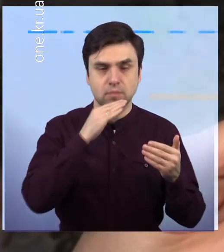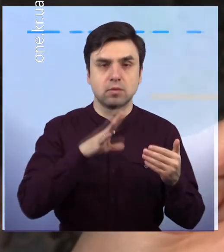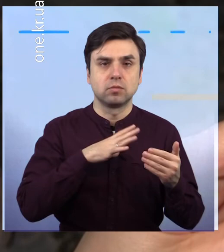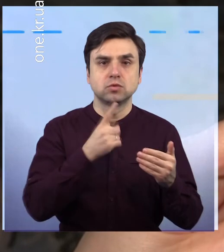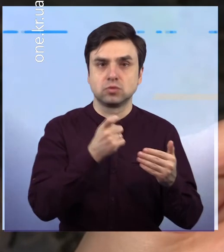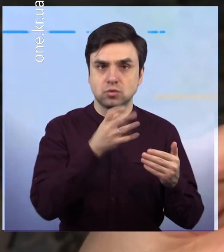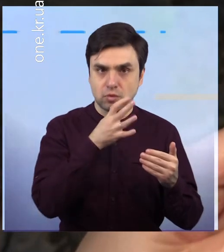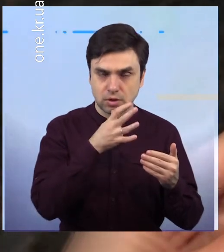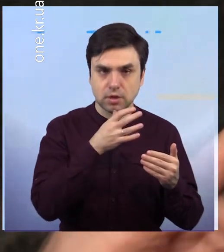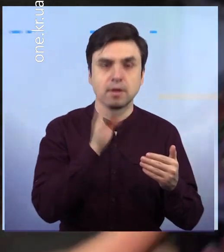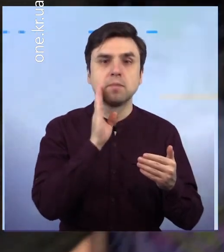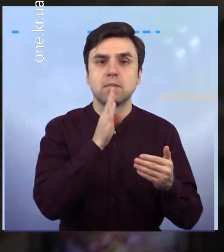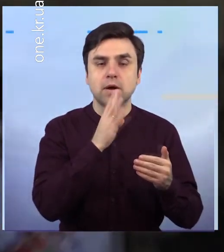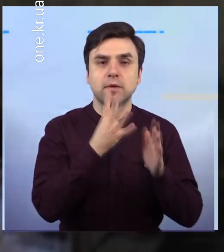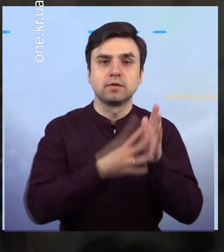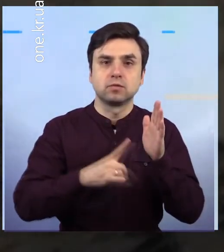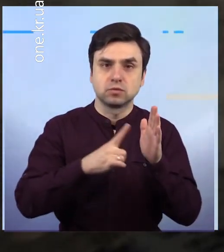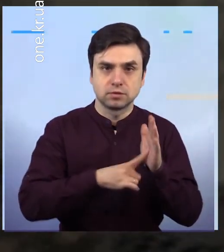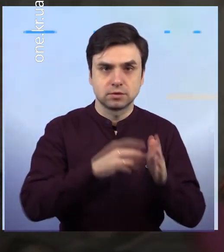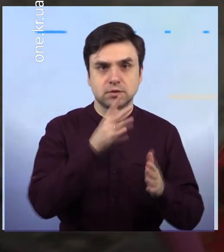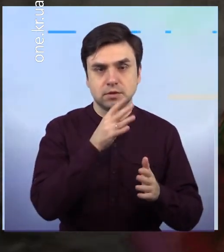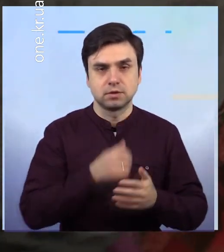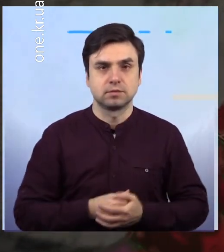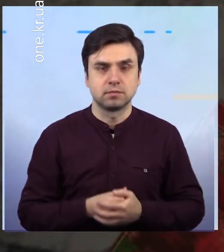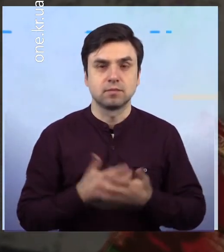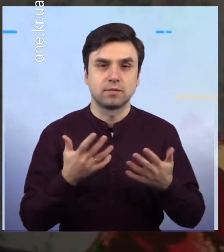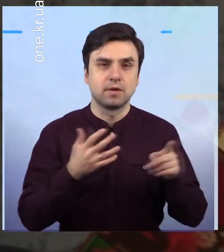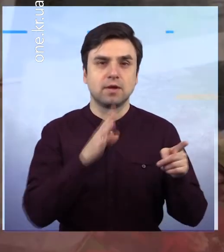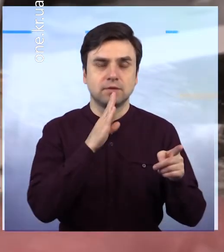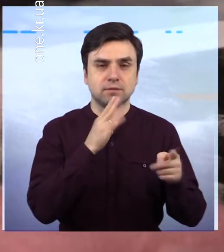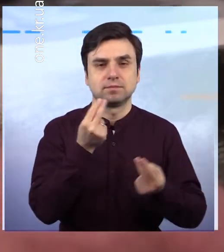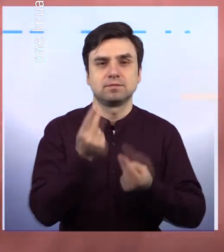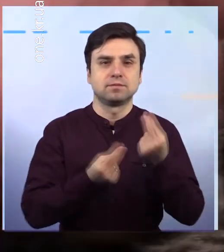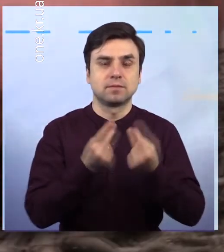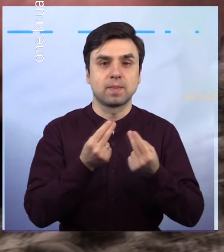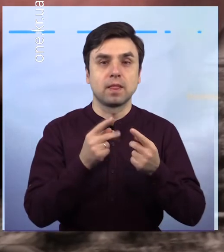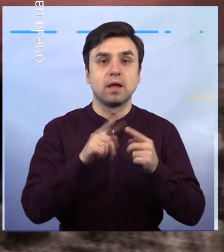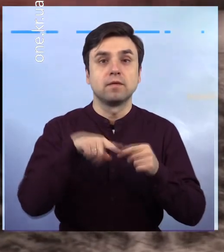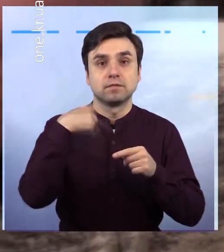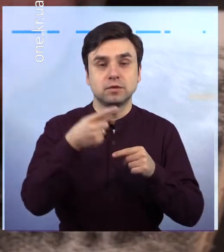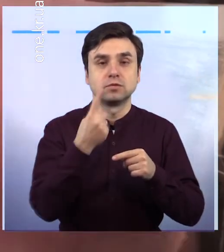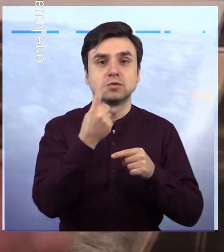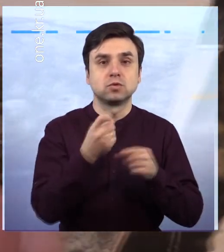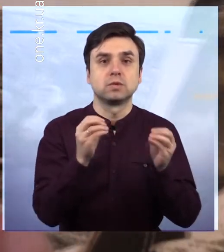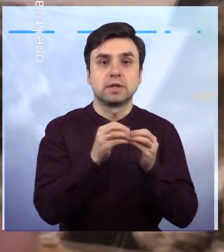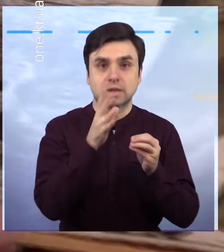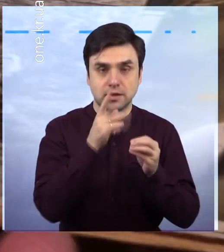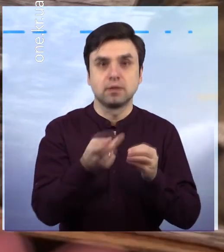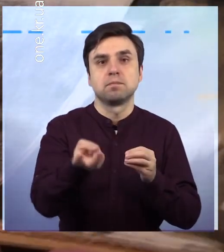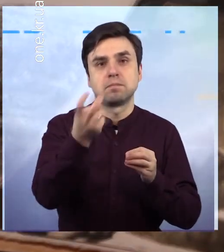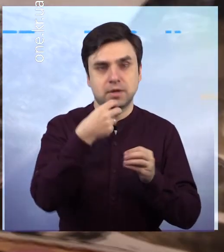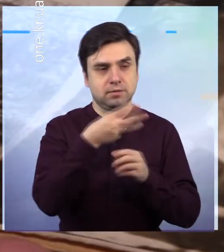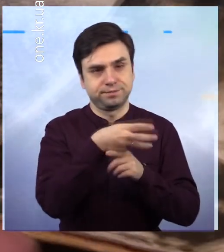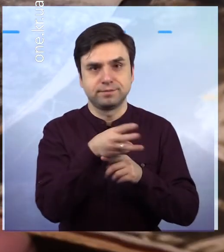Жартуючи, Тетяна Федосіївна запросила нашу знімальну групу на своє 110-річчя. Олександр Фефілатів, Андрій Яковлєв, Перший міський.